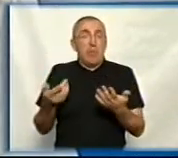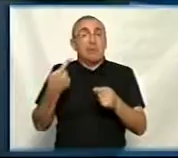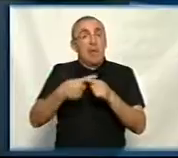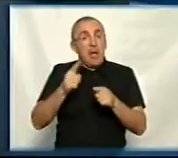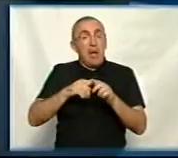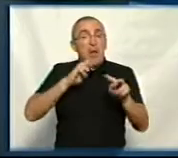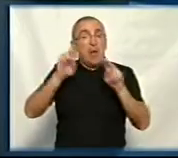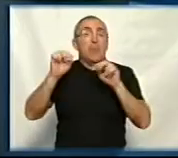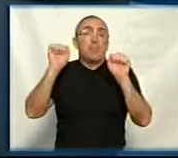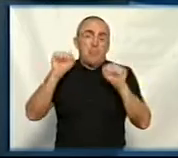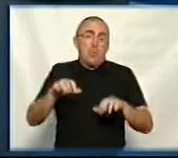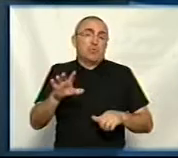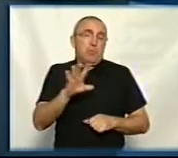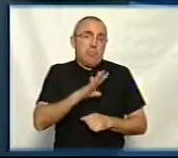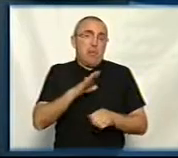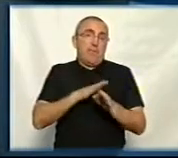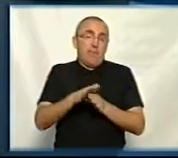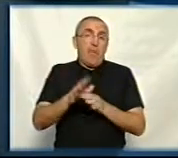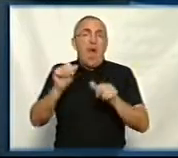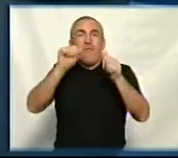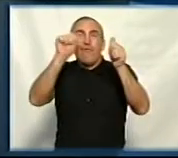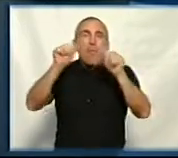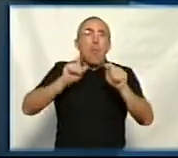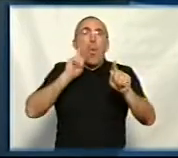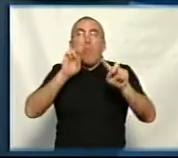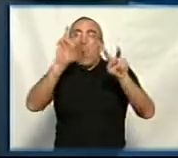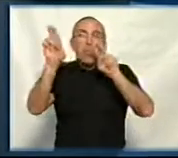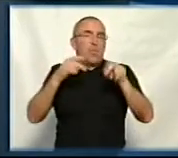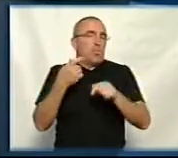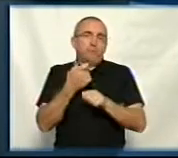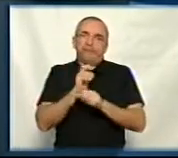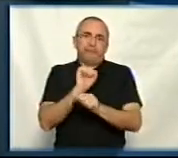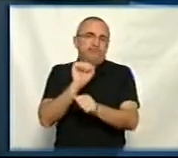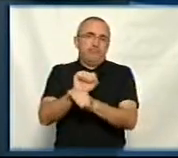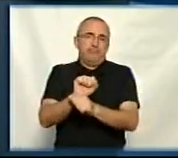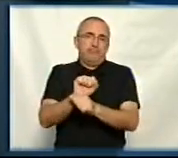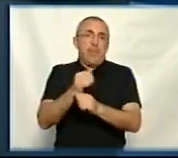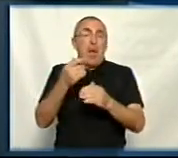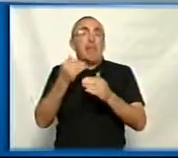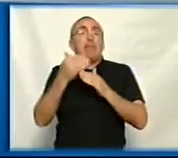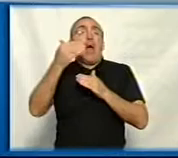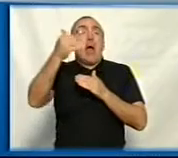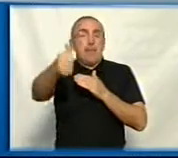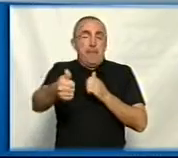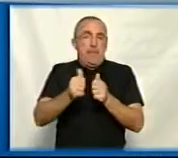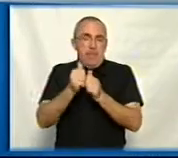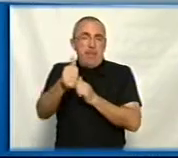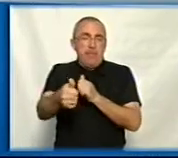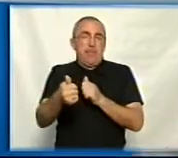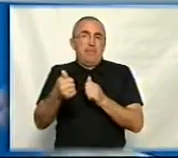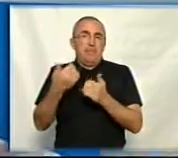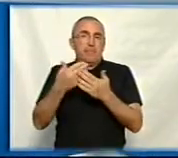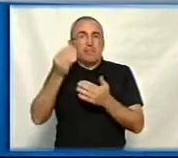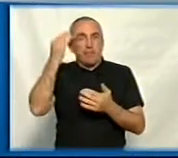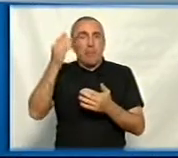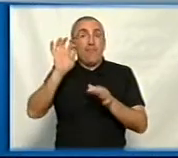таке обрізування може виконуватись. А формувальне, омолоджувальне вже ні. Ну, а наперед. Ну, тобто, комісія зараз не, ваш сенс